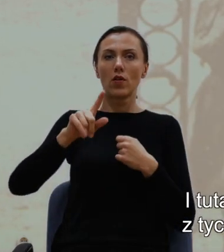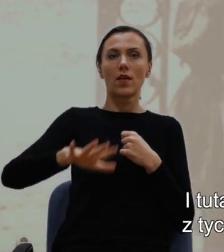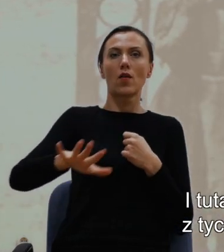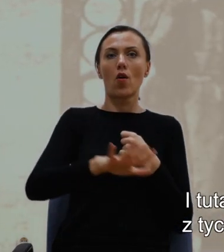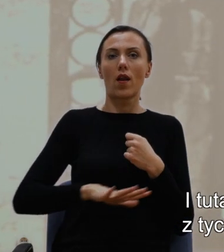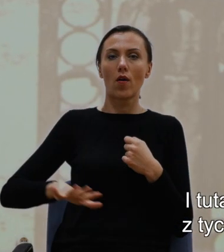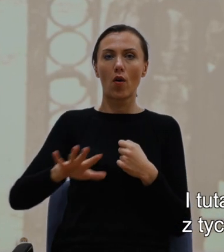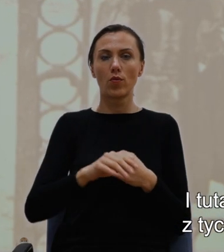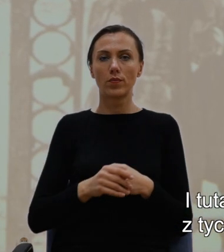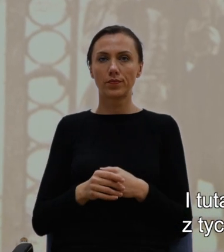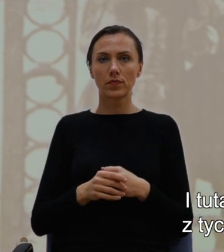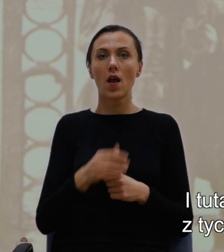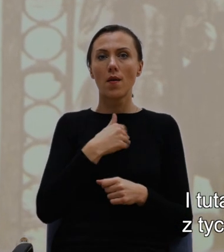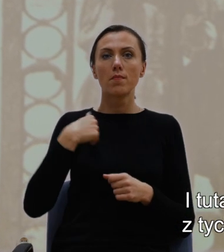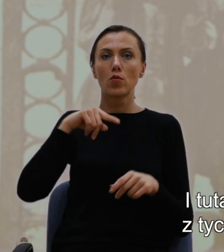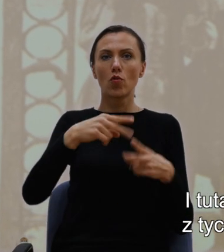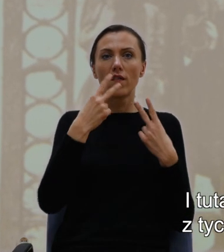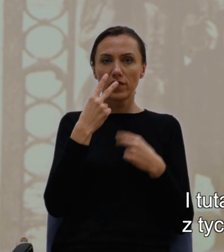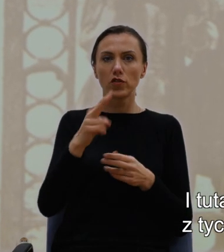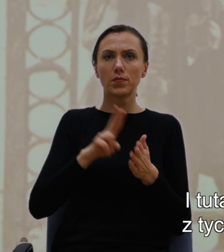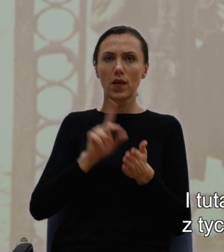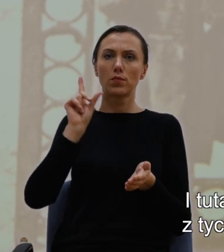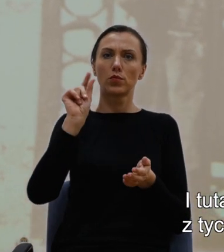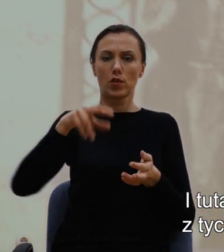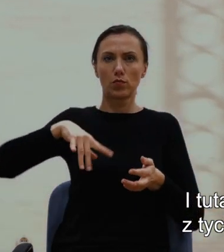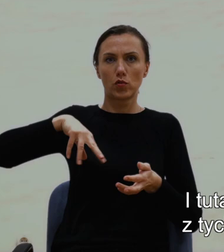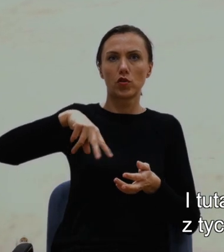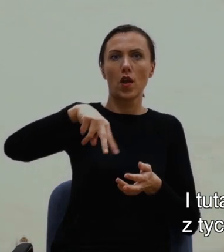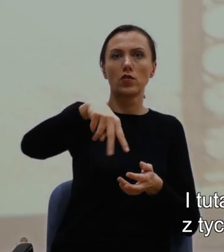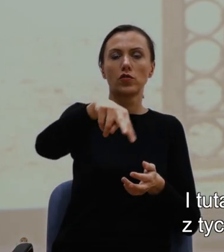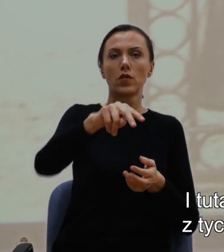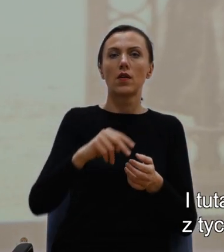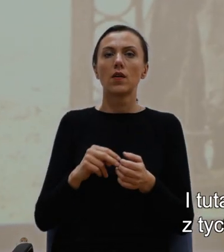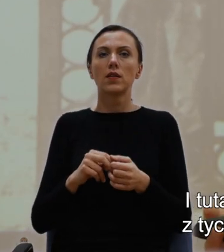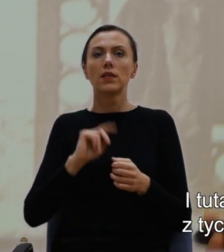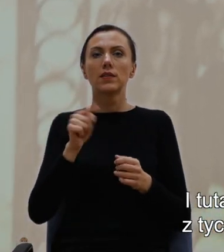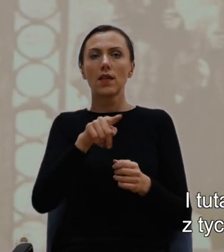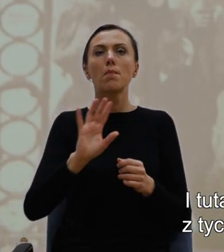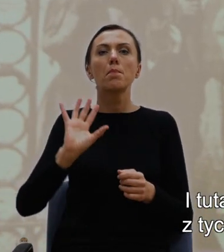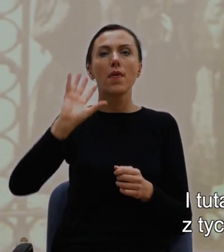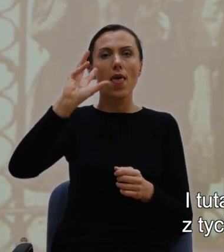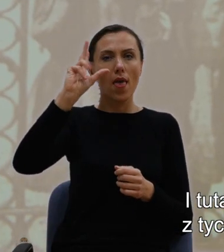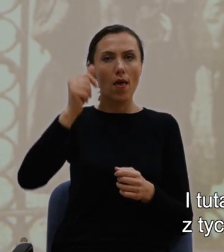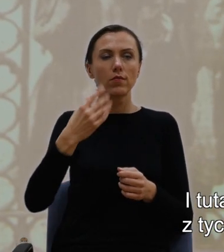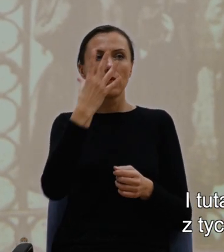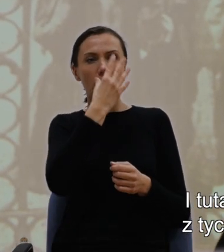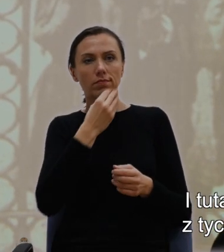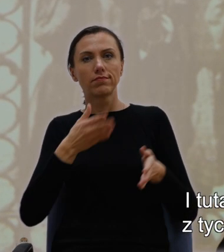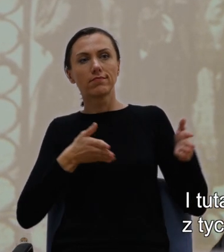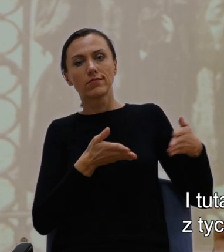tutaj widzimy przejście, na tym obrazie przejście z tych pięknych obrazów alei